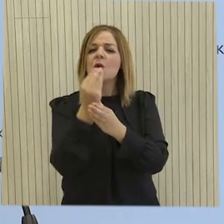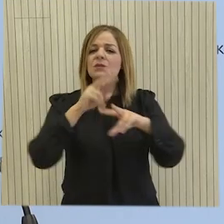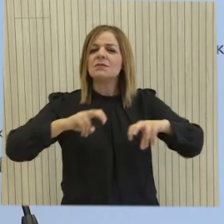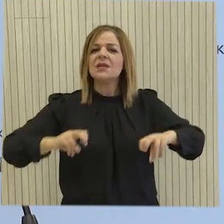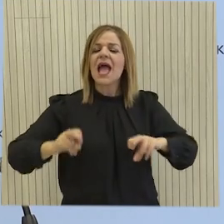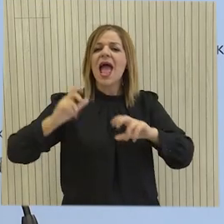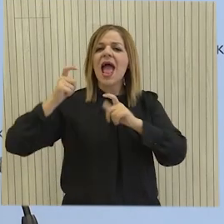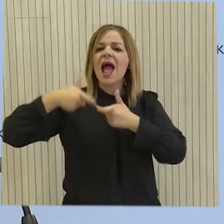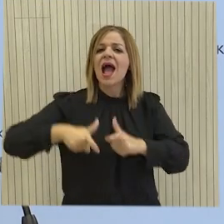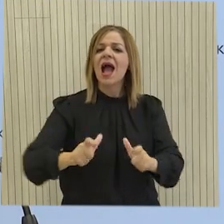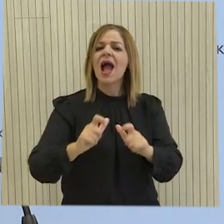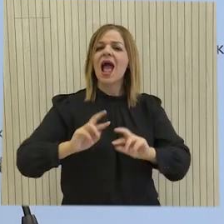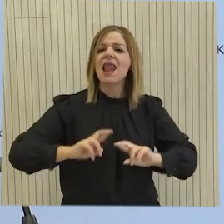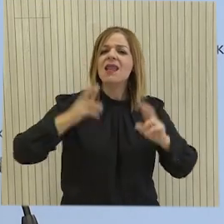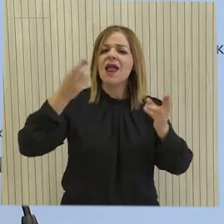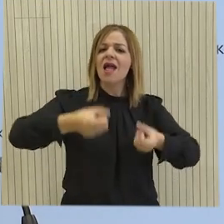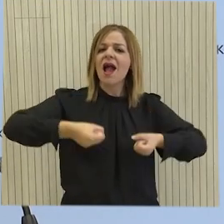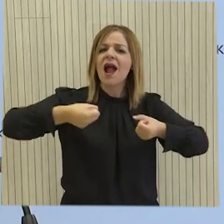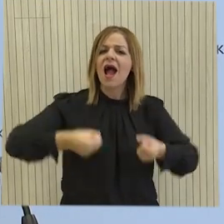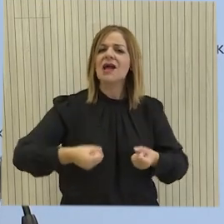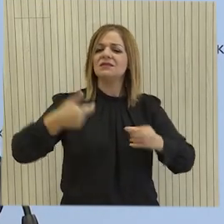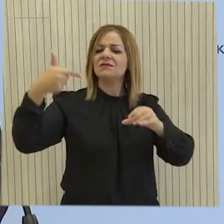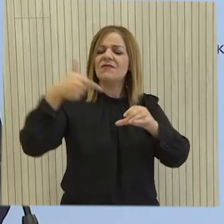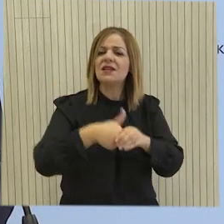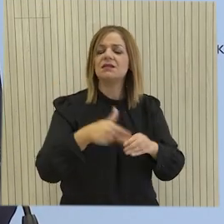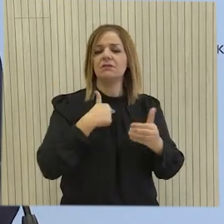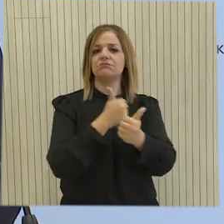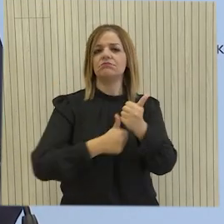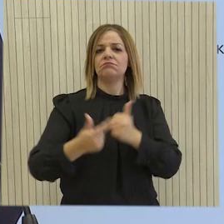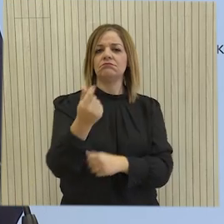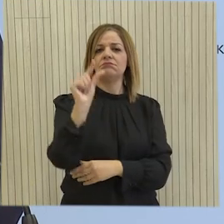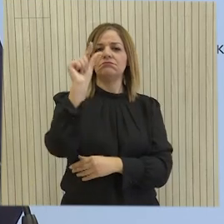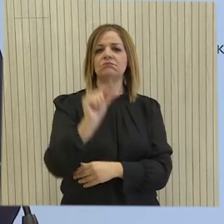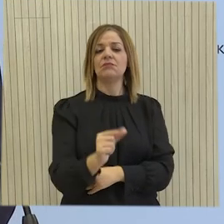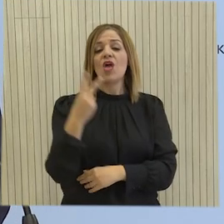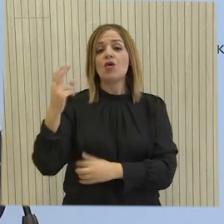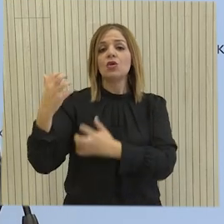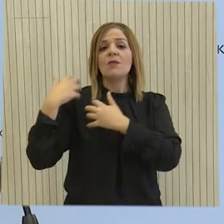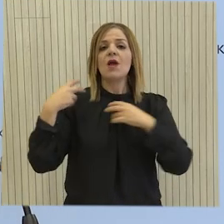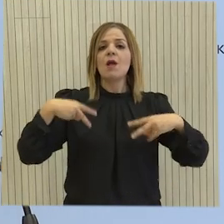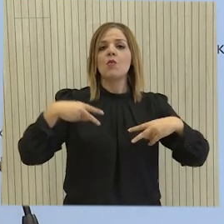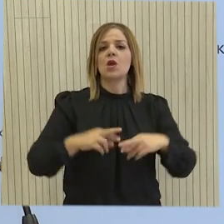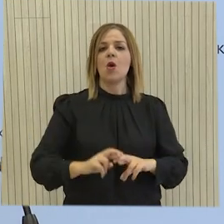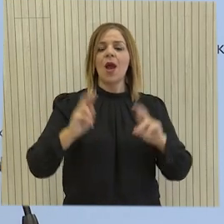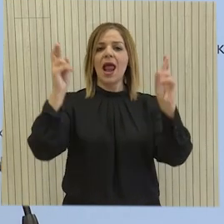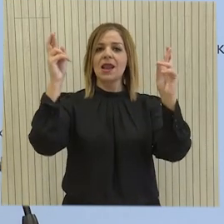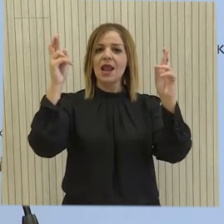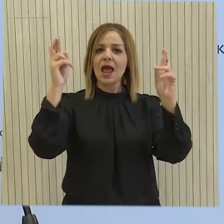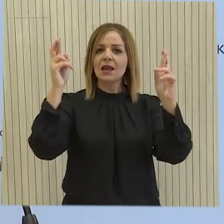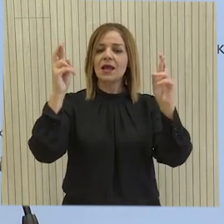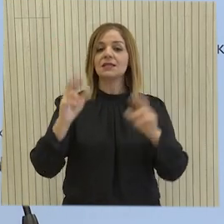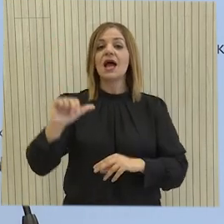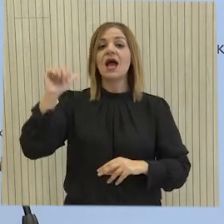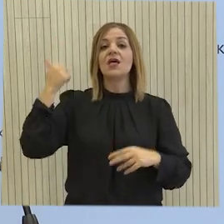προς αντιμετώπιση της ενεργειακής ακρίβειας αποτελεί προτεραιότητα. Το Υπουργείο Ενέργειας, Εμπορίου και Βιομηχανίας αναγκίνωσε χθες κατόπιν